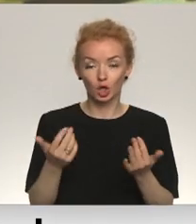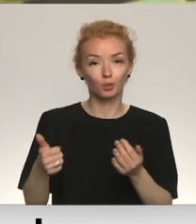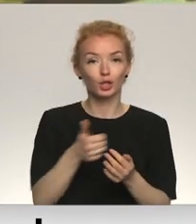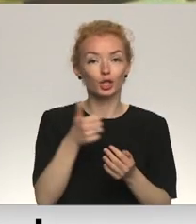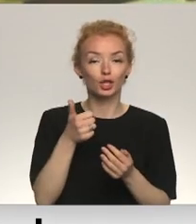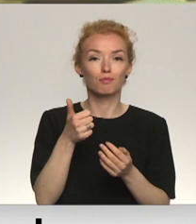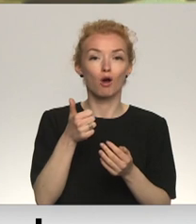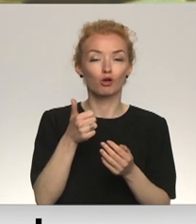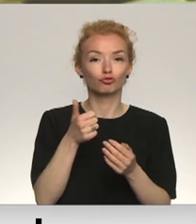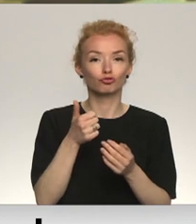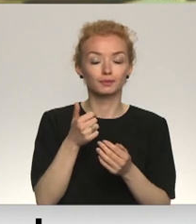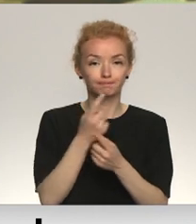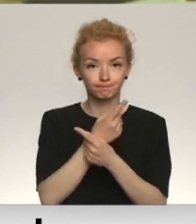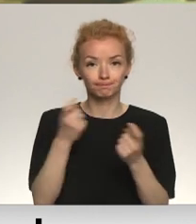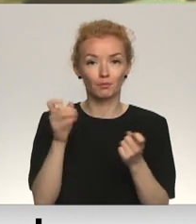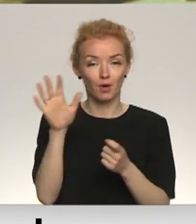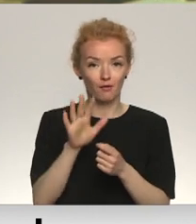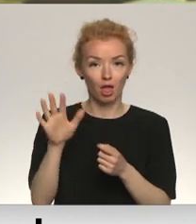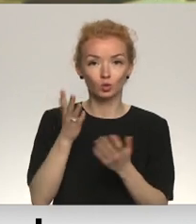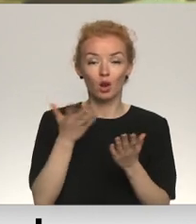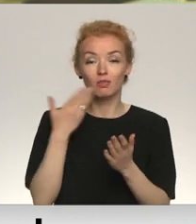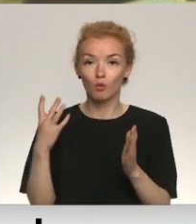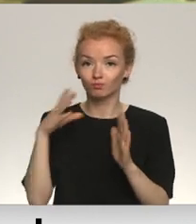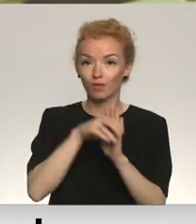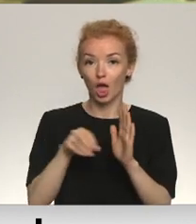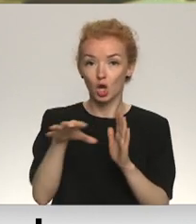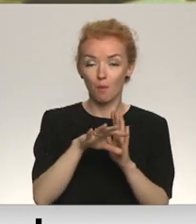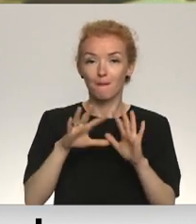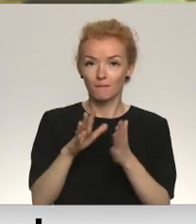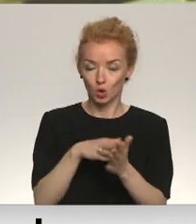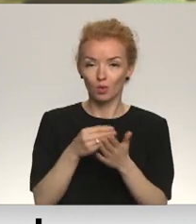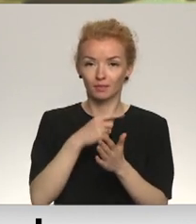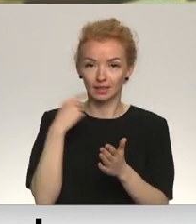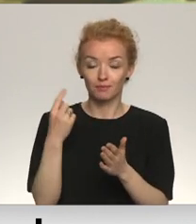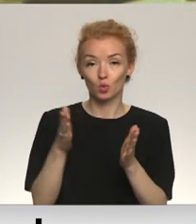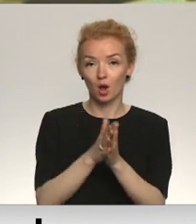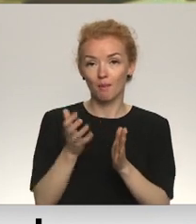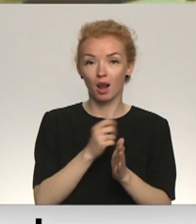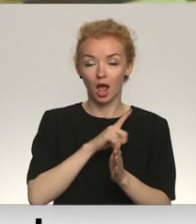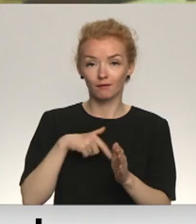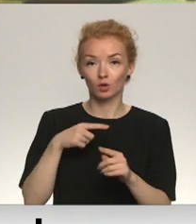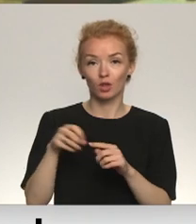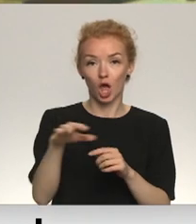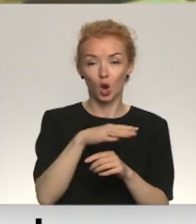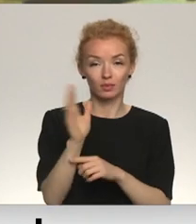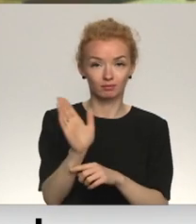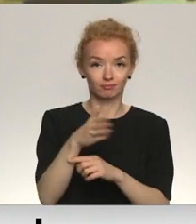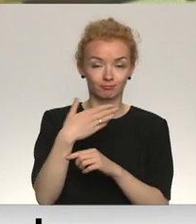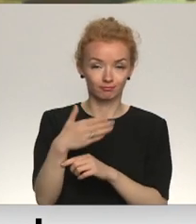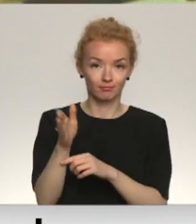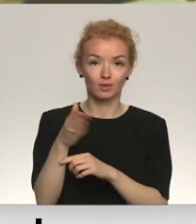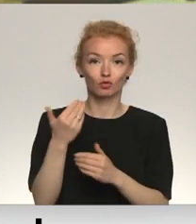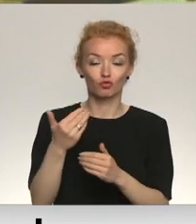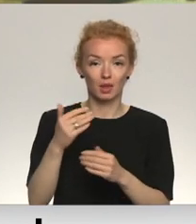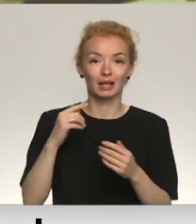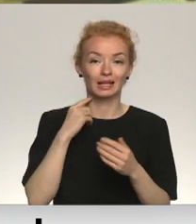akcentēta valsts, kura nav Eiropas Savienības dalība valsts, bet vēlas par tādu kļūtu. Kopā ar Latvijas un Eiropas Savienības karogu, Rīgas pils karogu